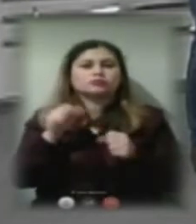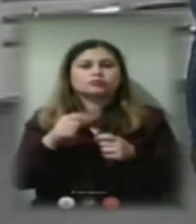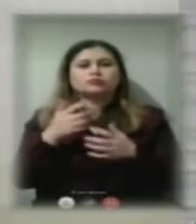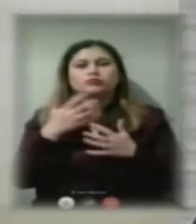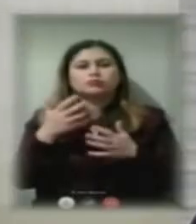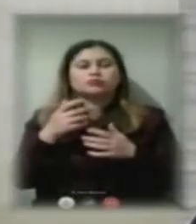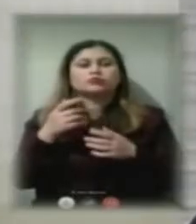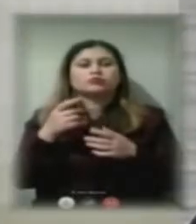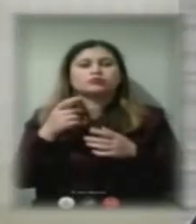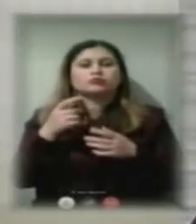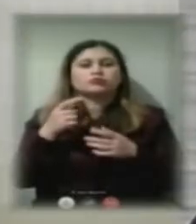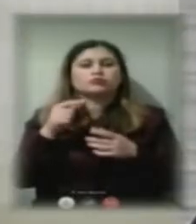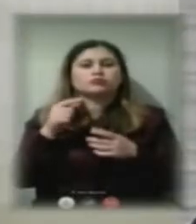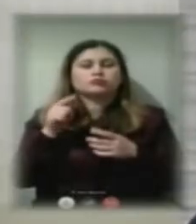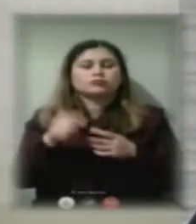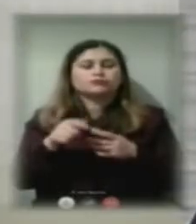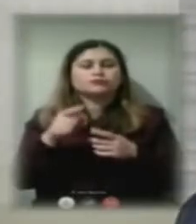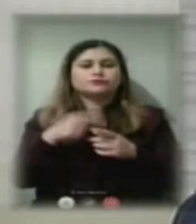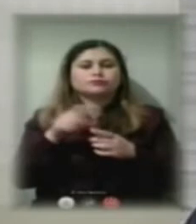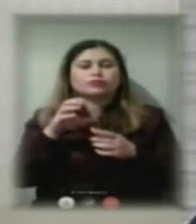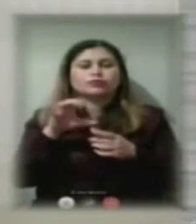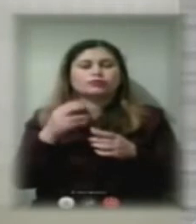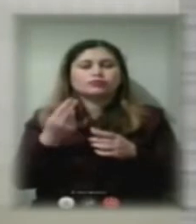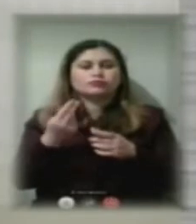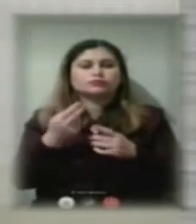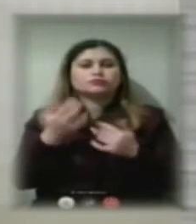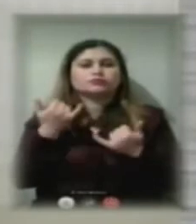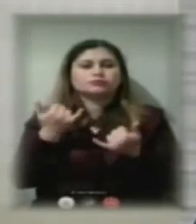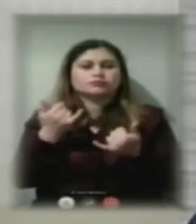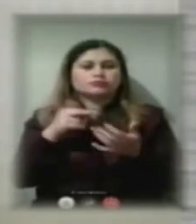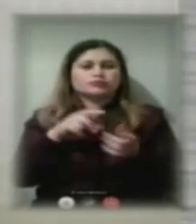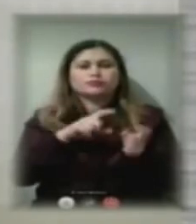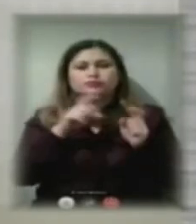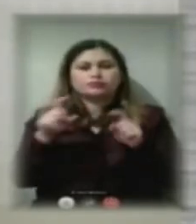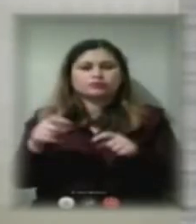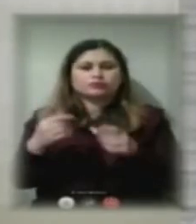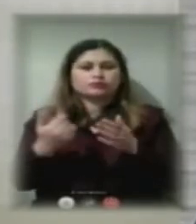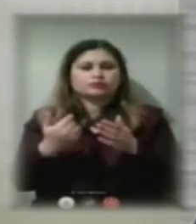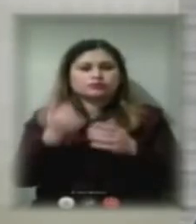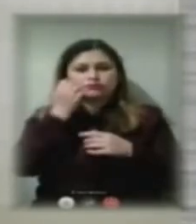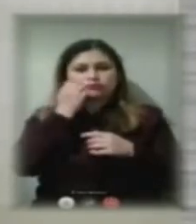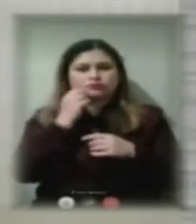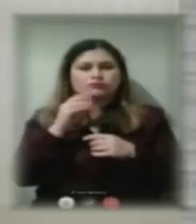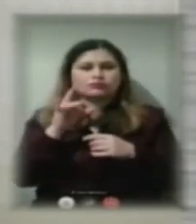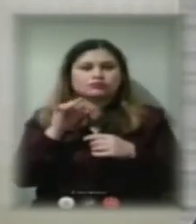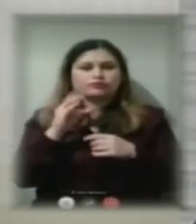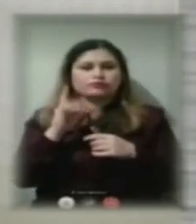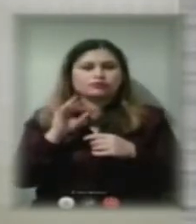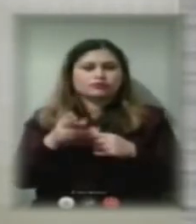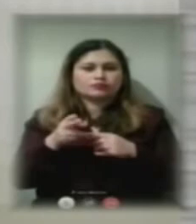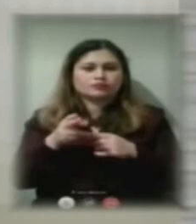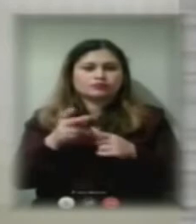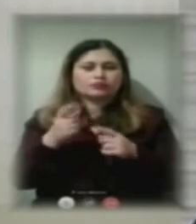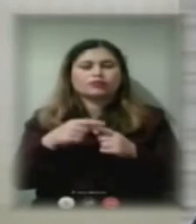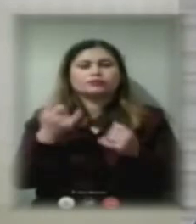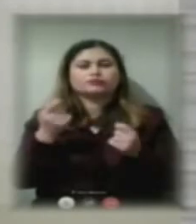з ТЕЦ, ну зараз з приходом нового старого керівника, ми трохи знизили